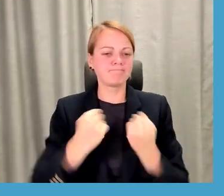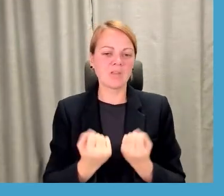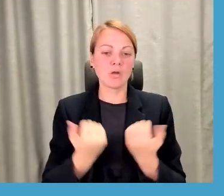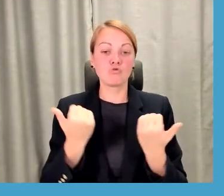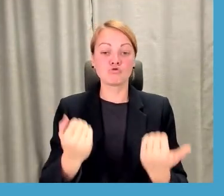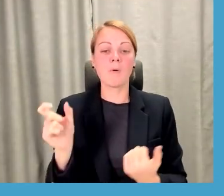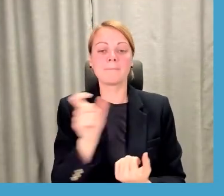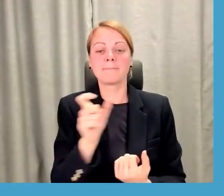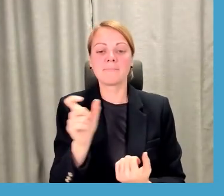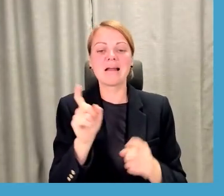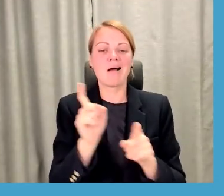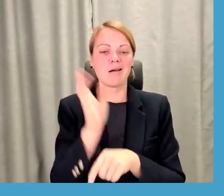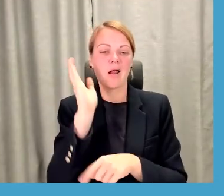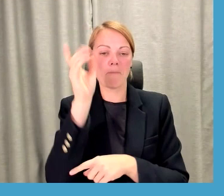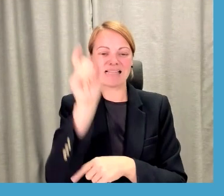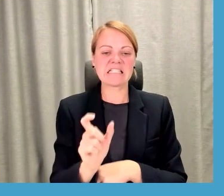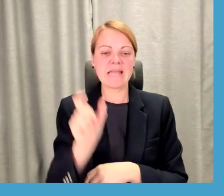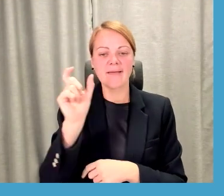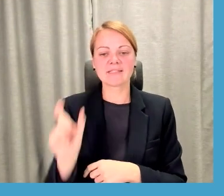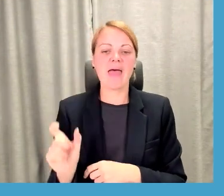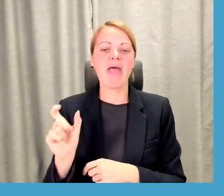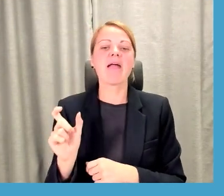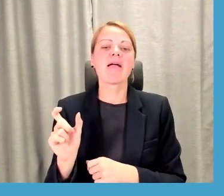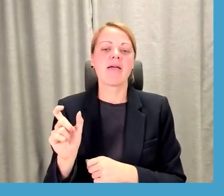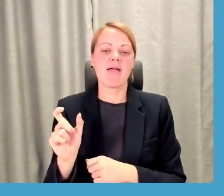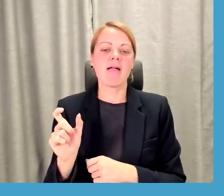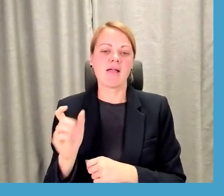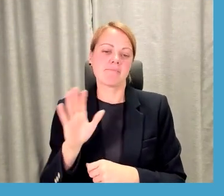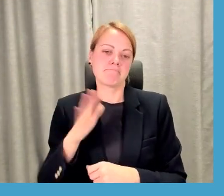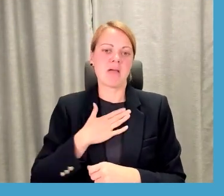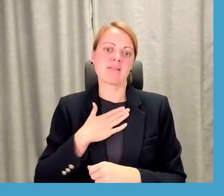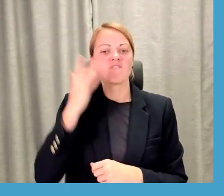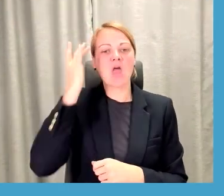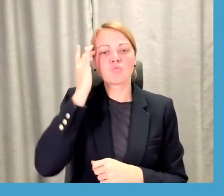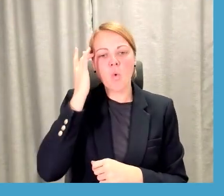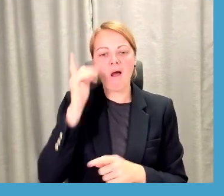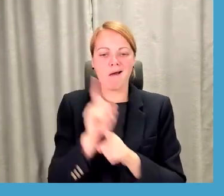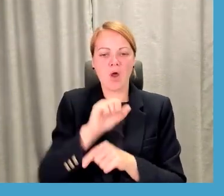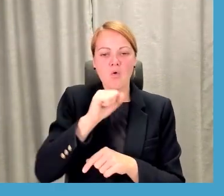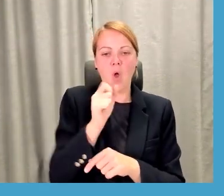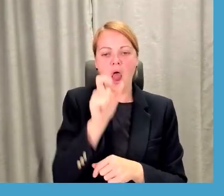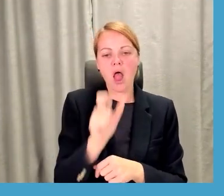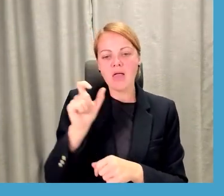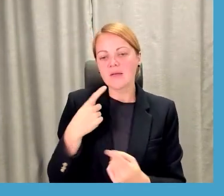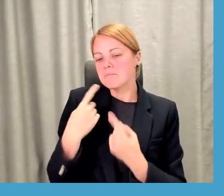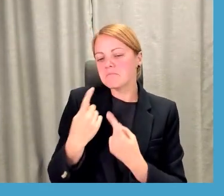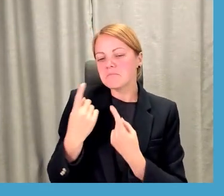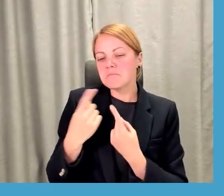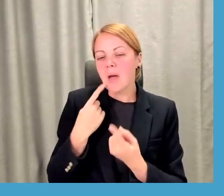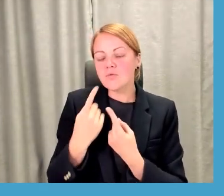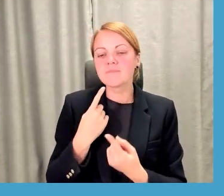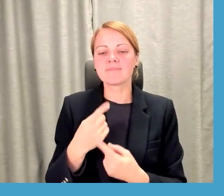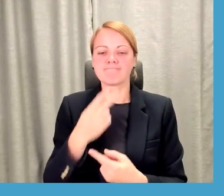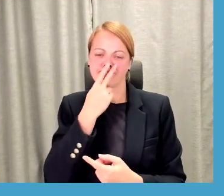tieši arī pasniedzēja, nu, teiksim, vismaz no mana viedokli un arī daudziem kolēģiem, ko es esmu runājis, tomēr mūsu tā